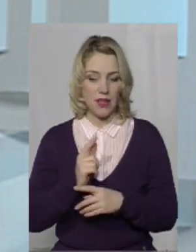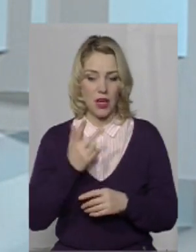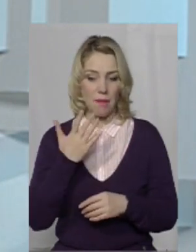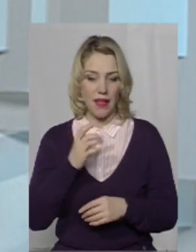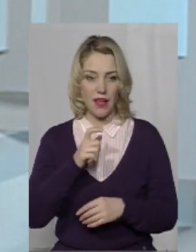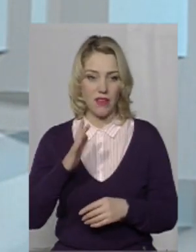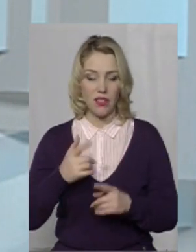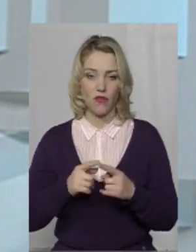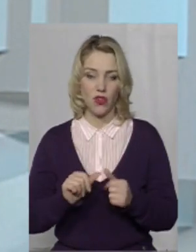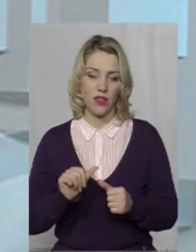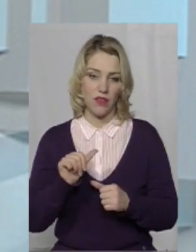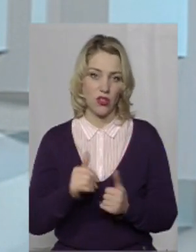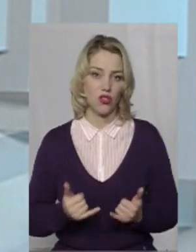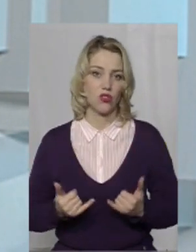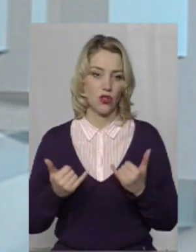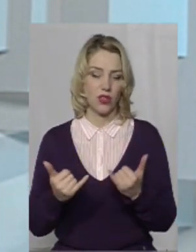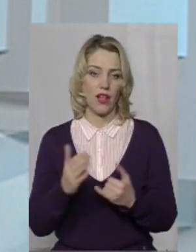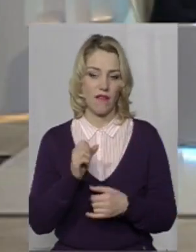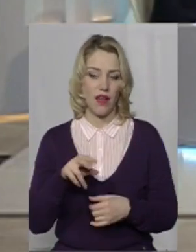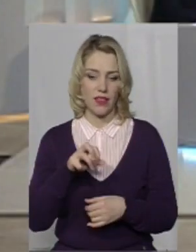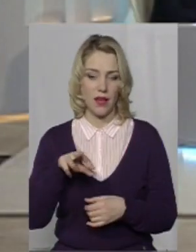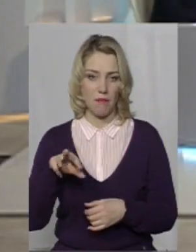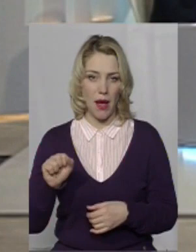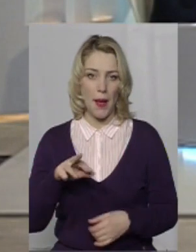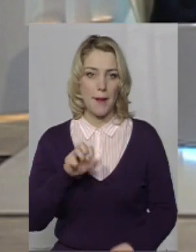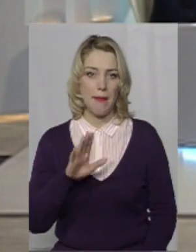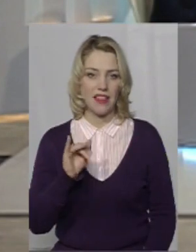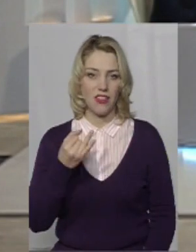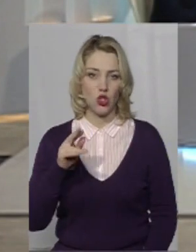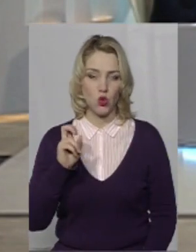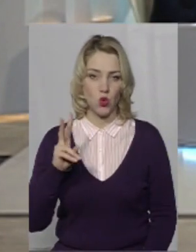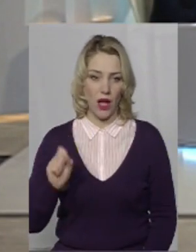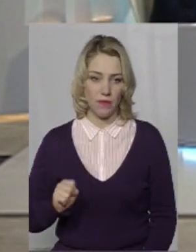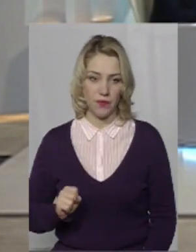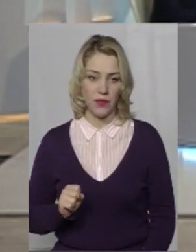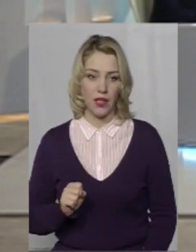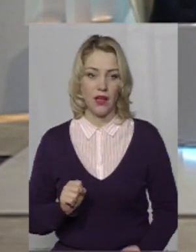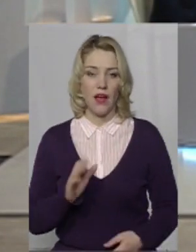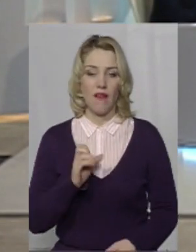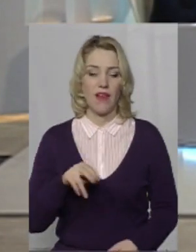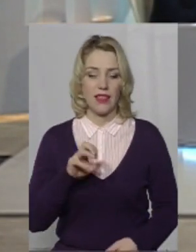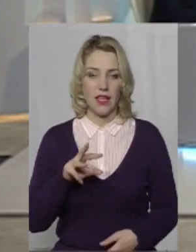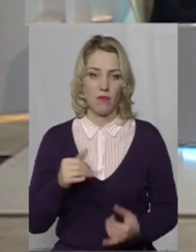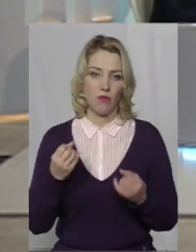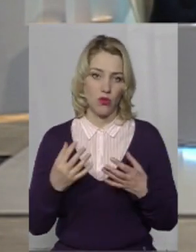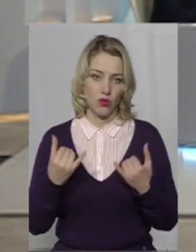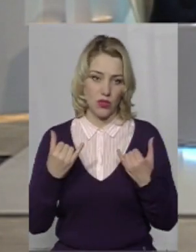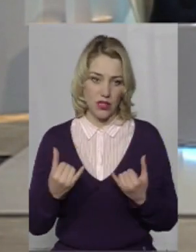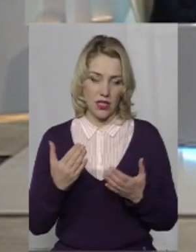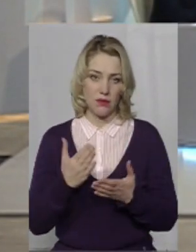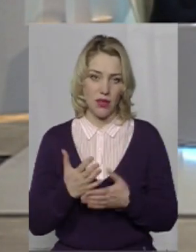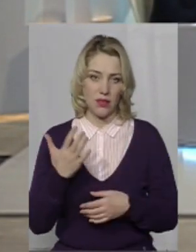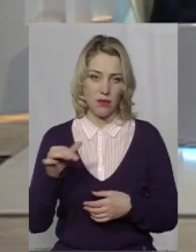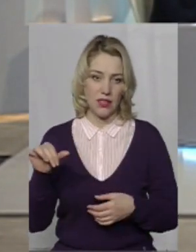бо вони виключно для пана Вадима Матвійчука. Пане Вадиме, просто зараз маєте 5